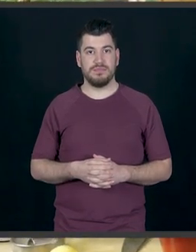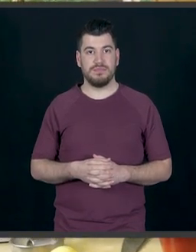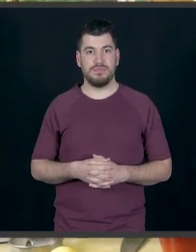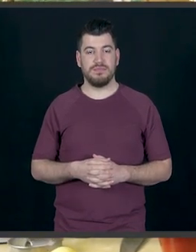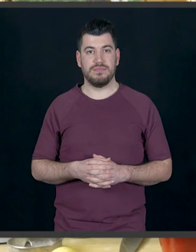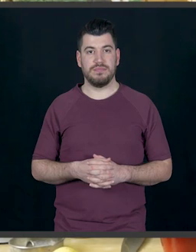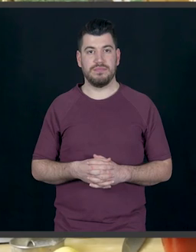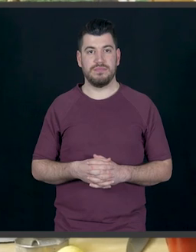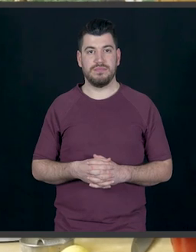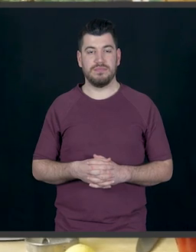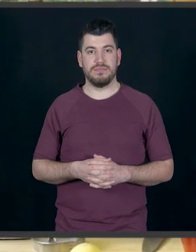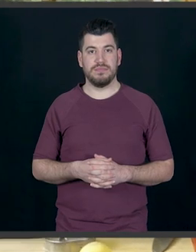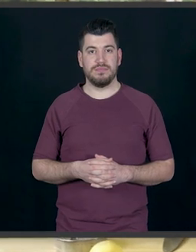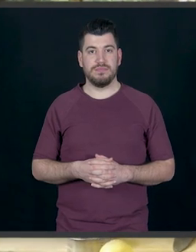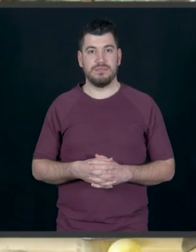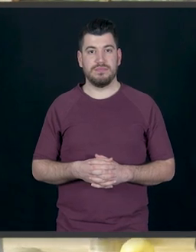Θα κοτίνω αυτό στην άκρη.